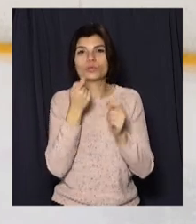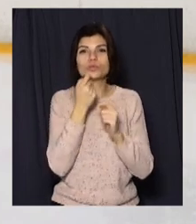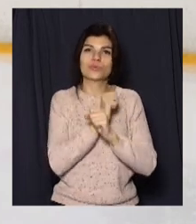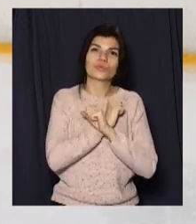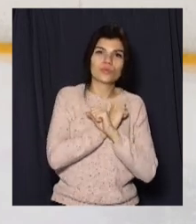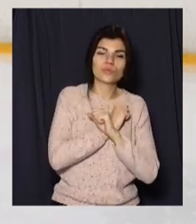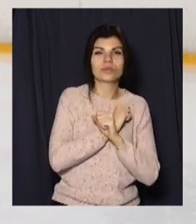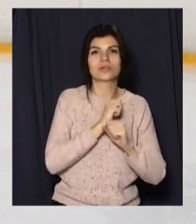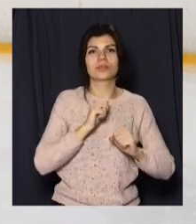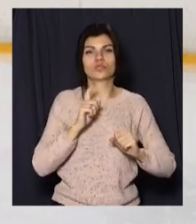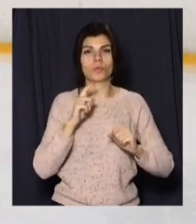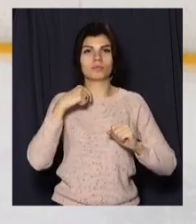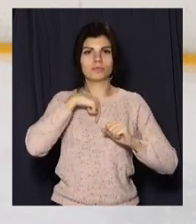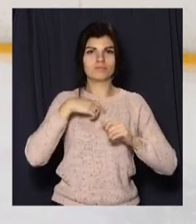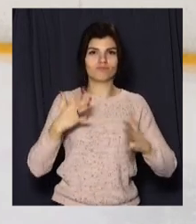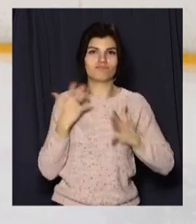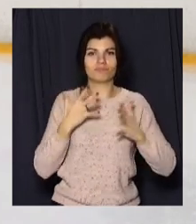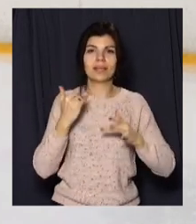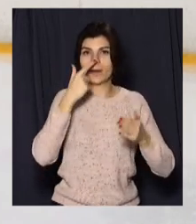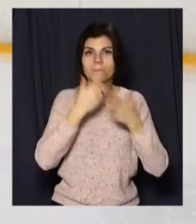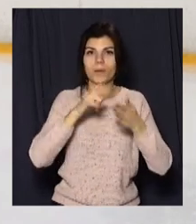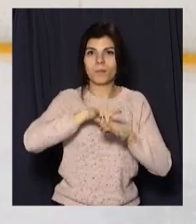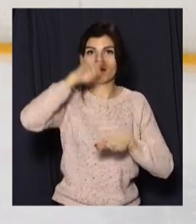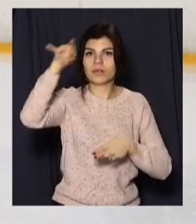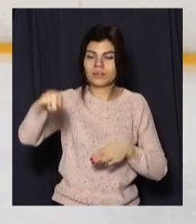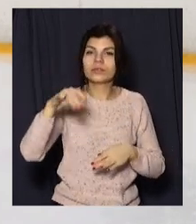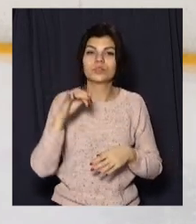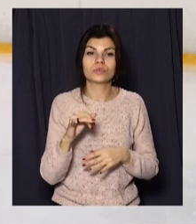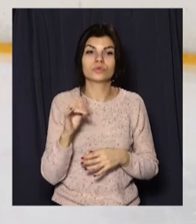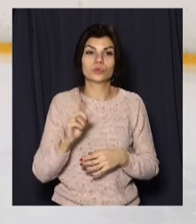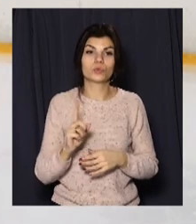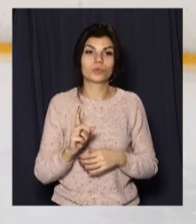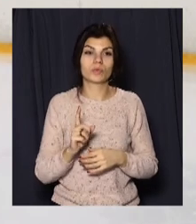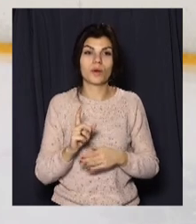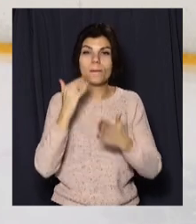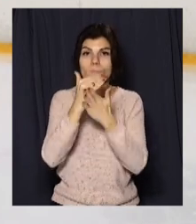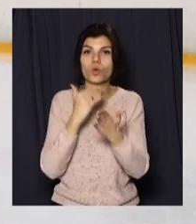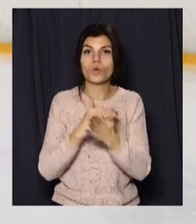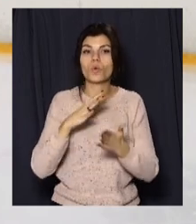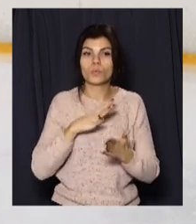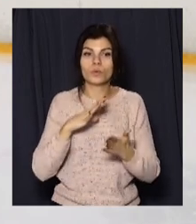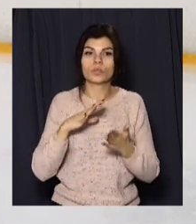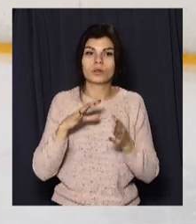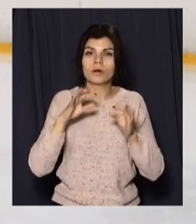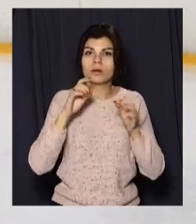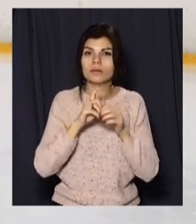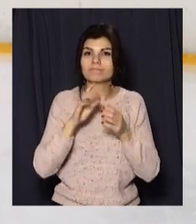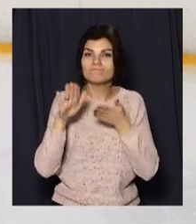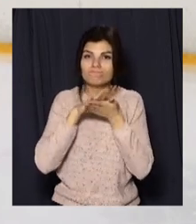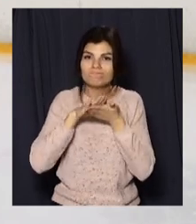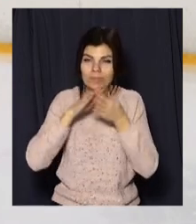настояння прийти і перед перелетом. Ну і при тому, щоб програма була вищена повністю.